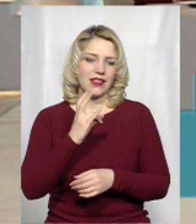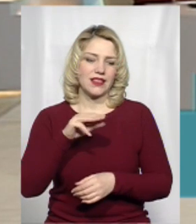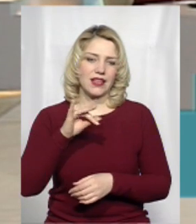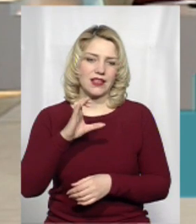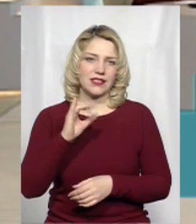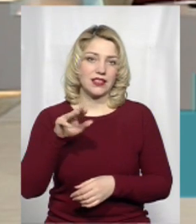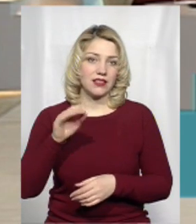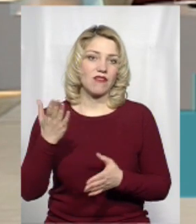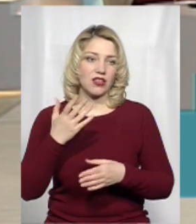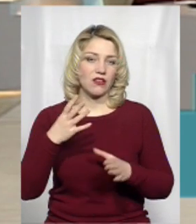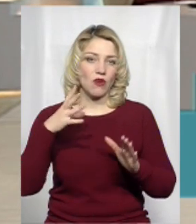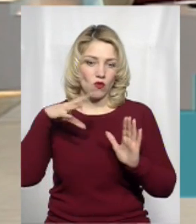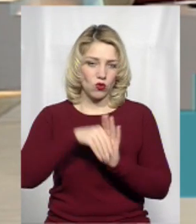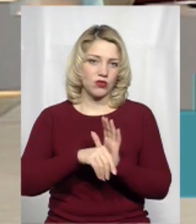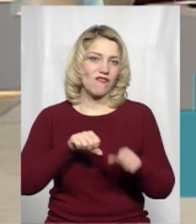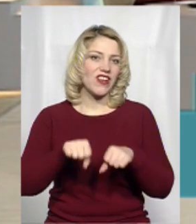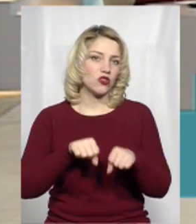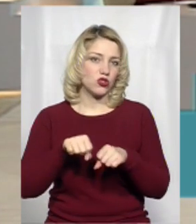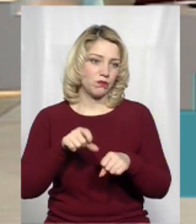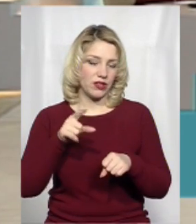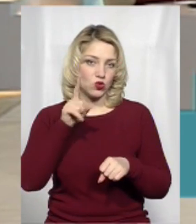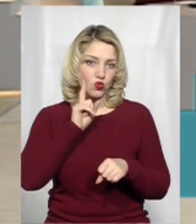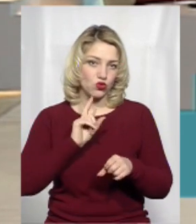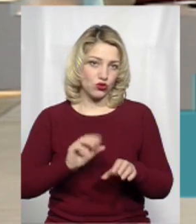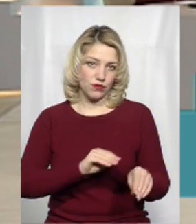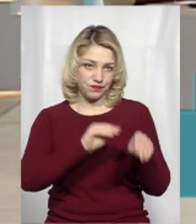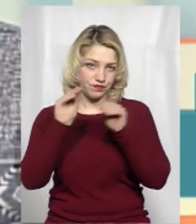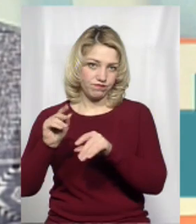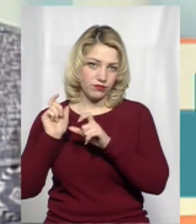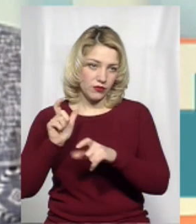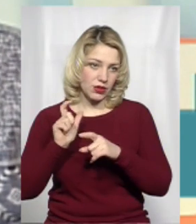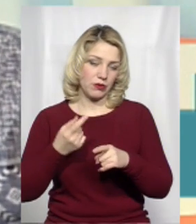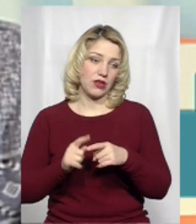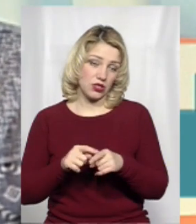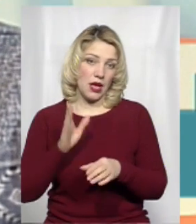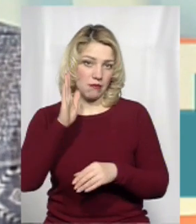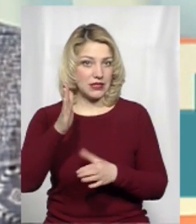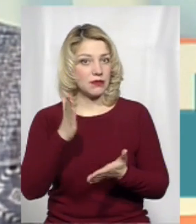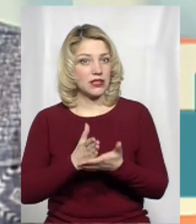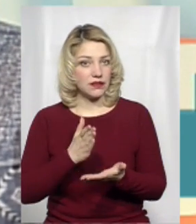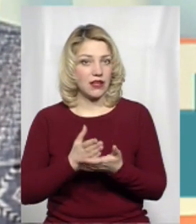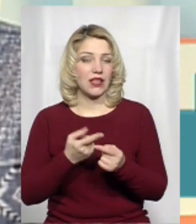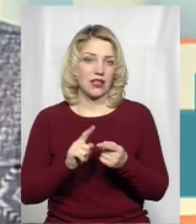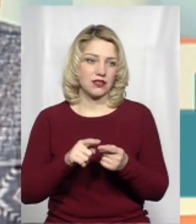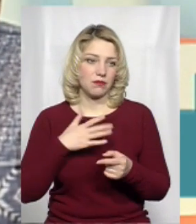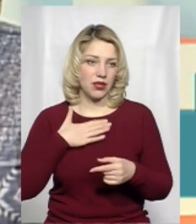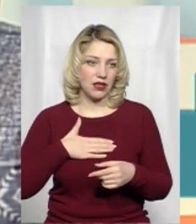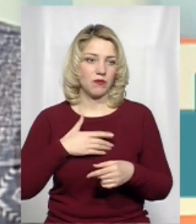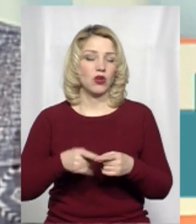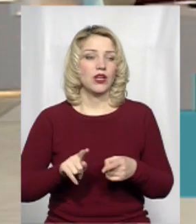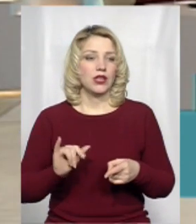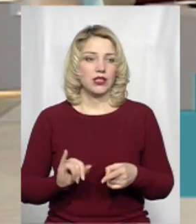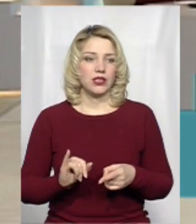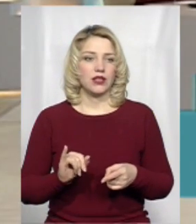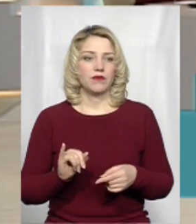велосипед, тому перспективи зовнішнього туризму на поділлі ми теж дуже великі бачимо. І, напевно, вже об'єднаємо з паном Сергієм зусилля,